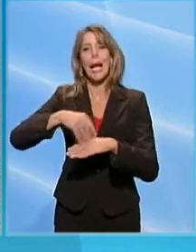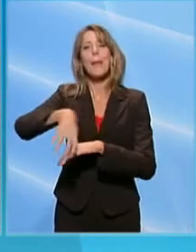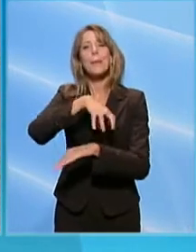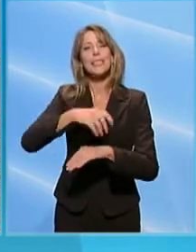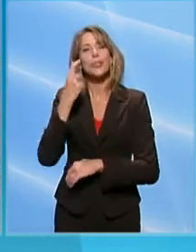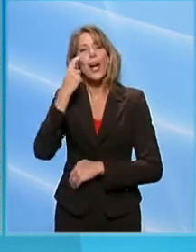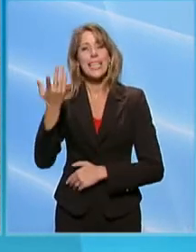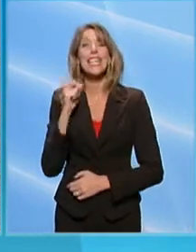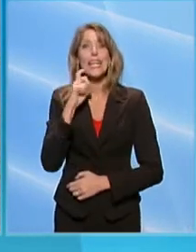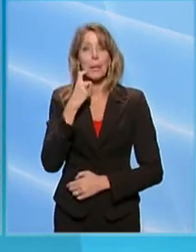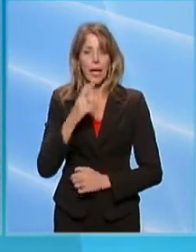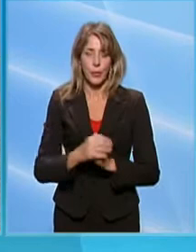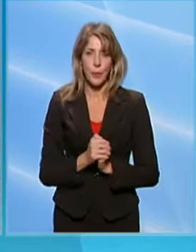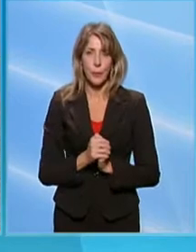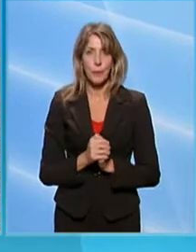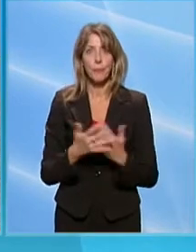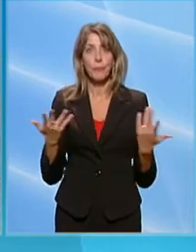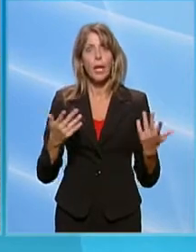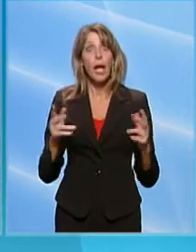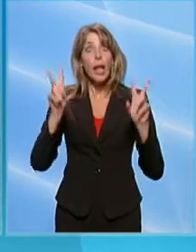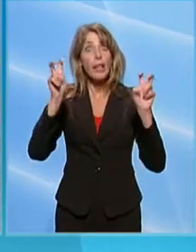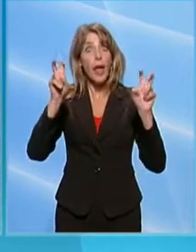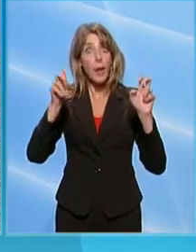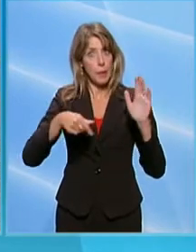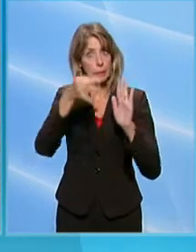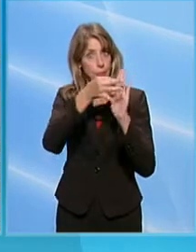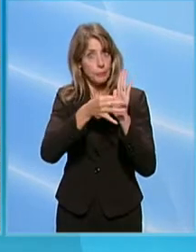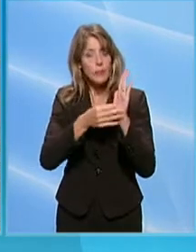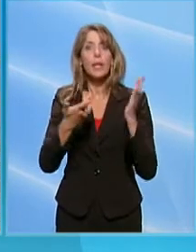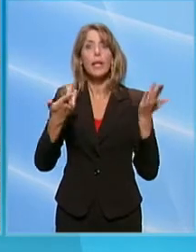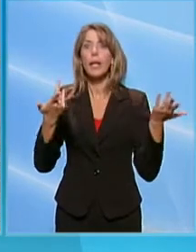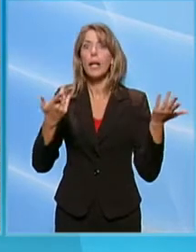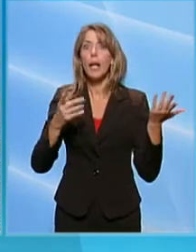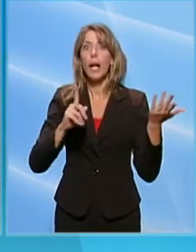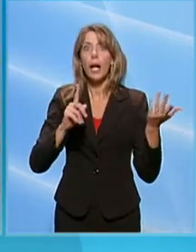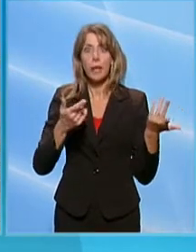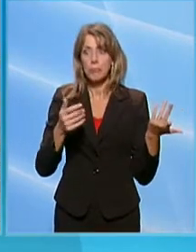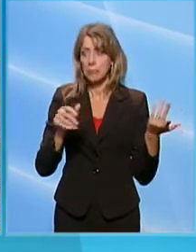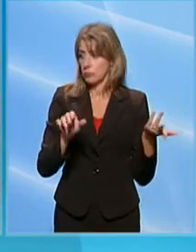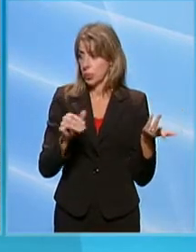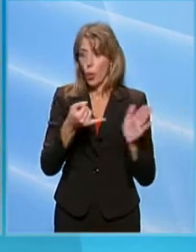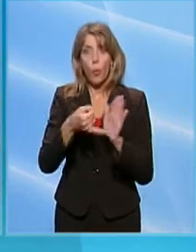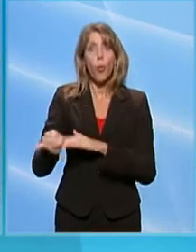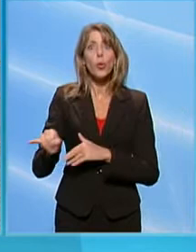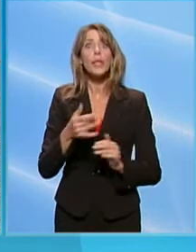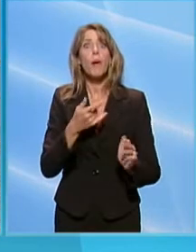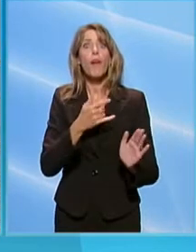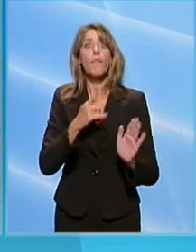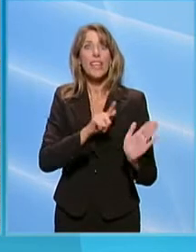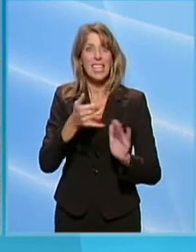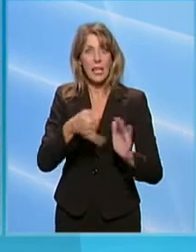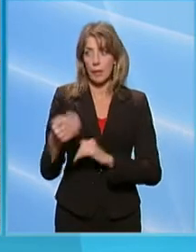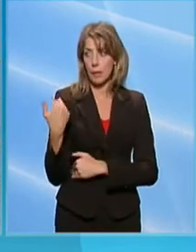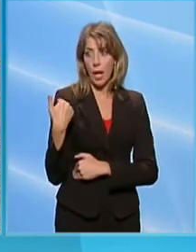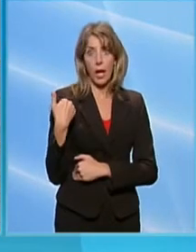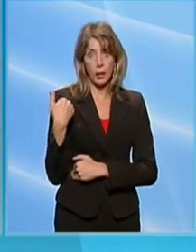degli esteri Di Maio. Tra i temi in primo piano i danni causati dal maltempo nell'ultimo weekend proprio